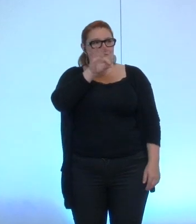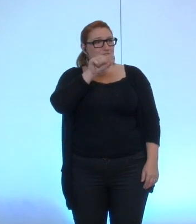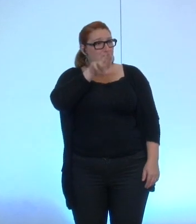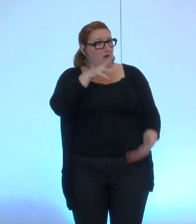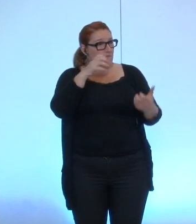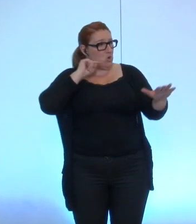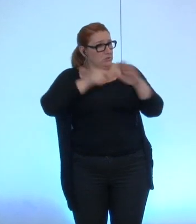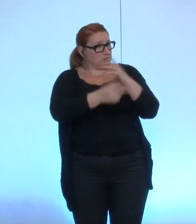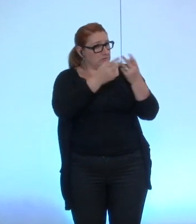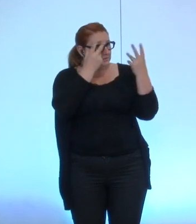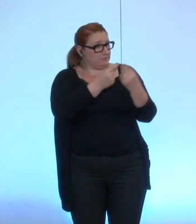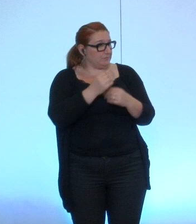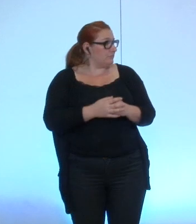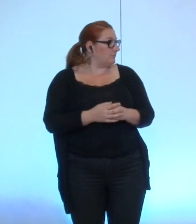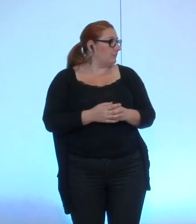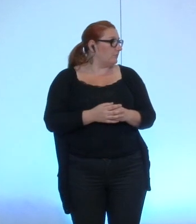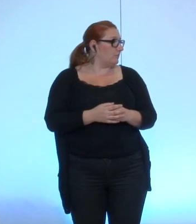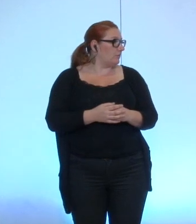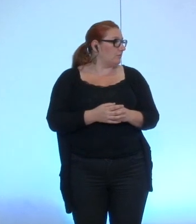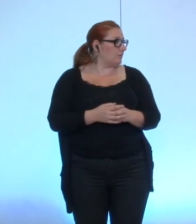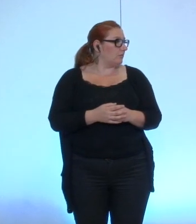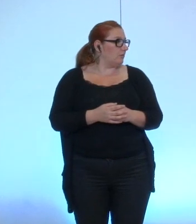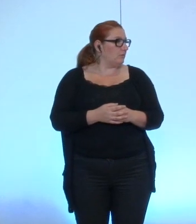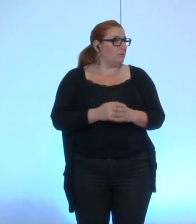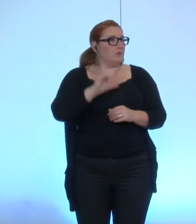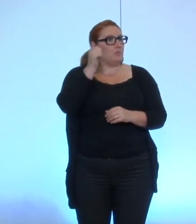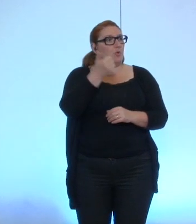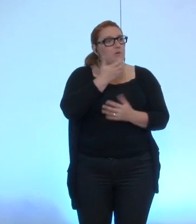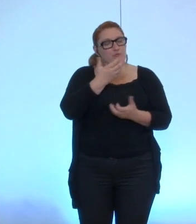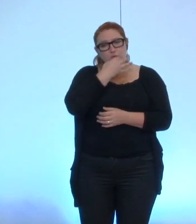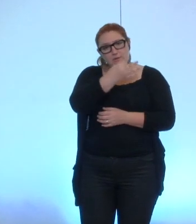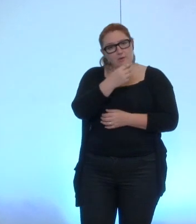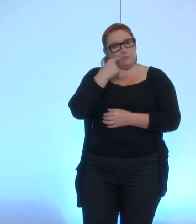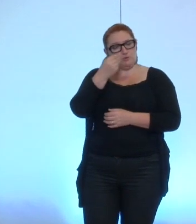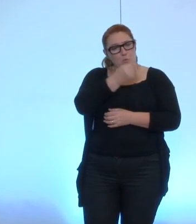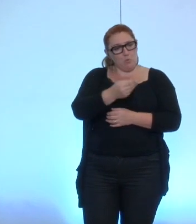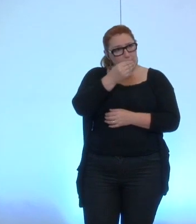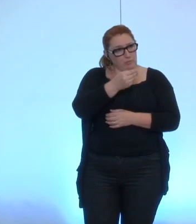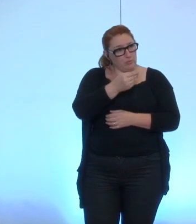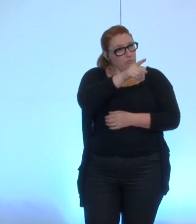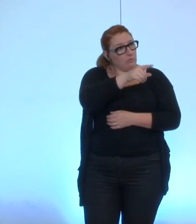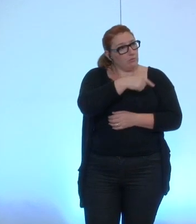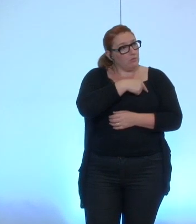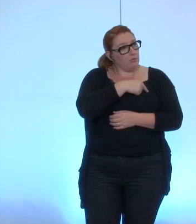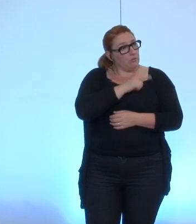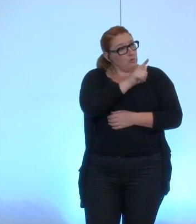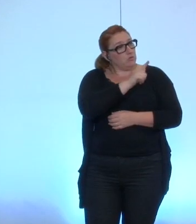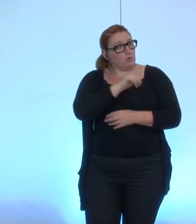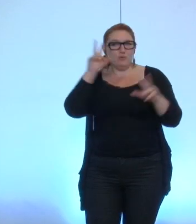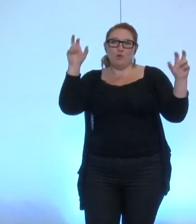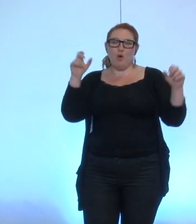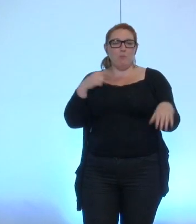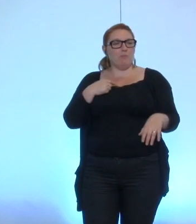le maire voilà d'abord pour dire à monsieur mon gaburu que s'il veut faire penser que nous sommes tous les deux des perdres de l'année